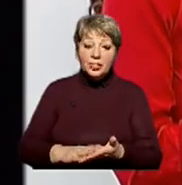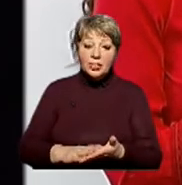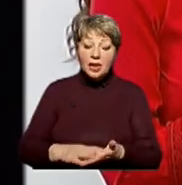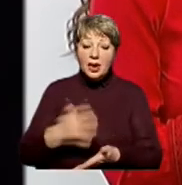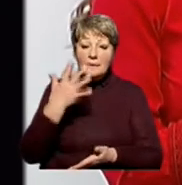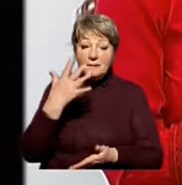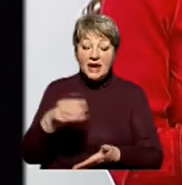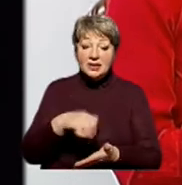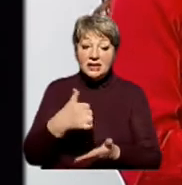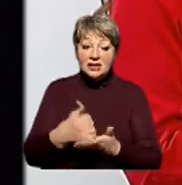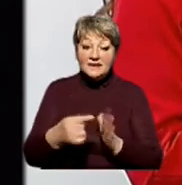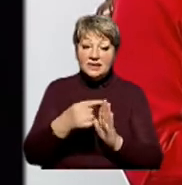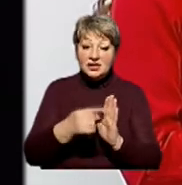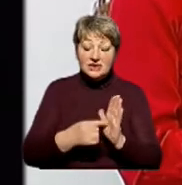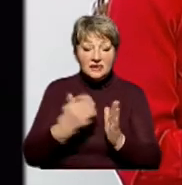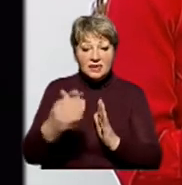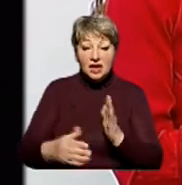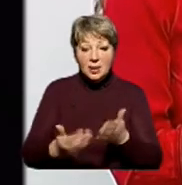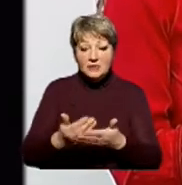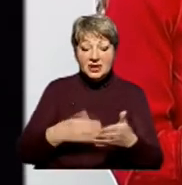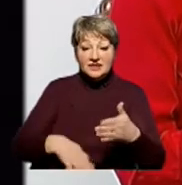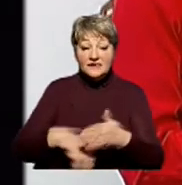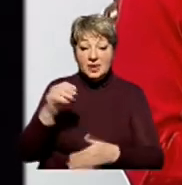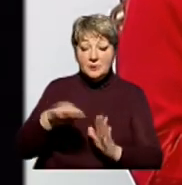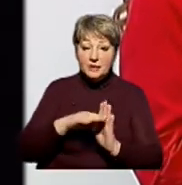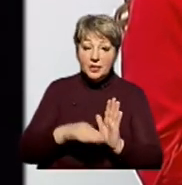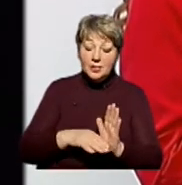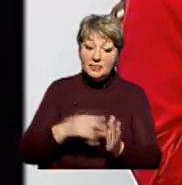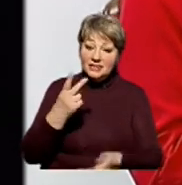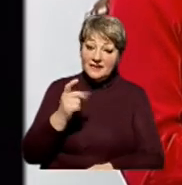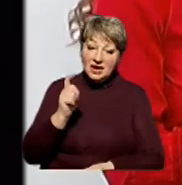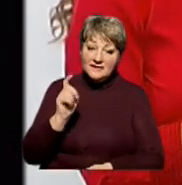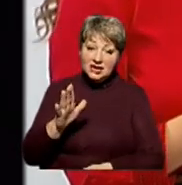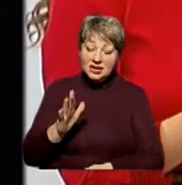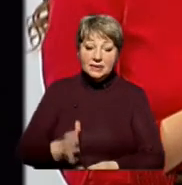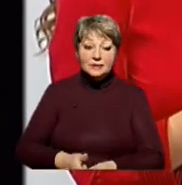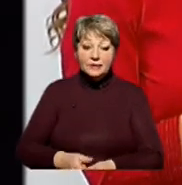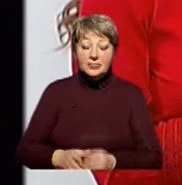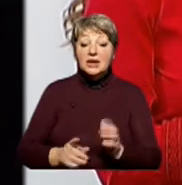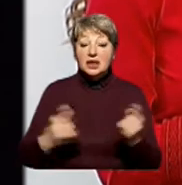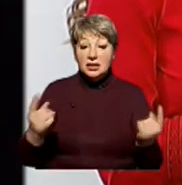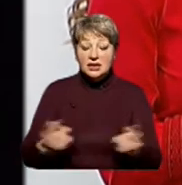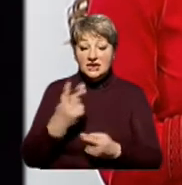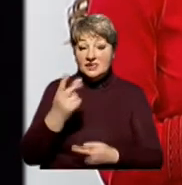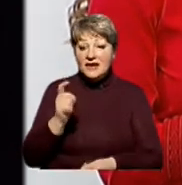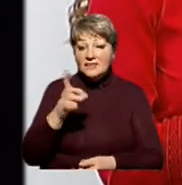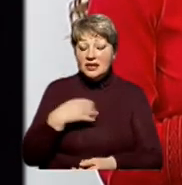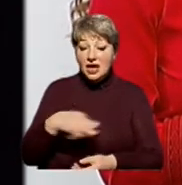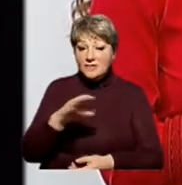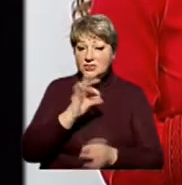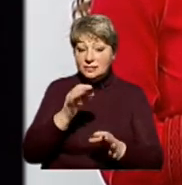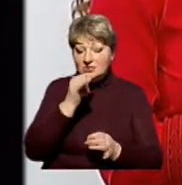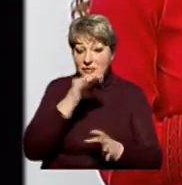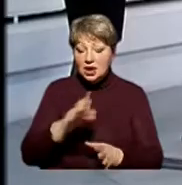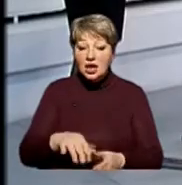головних пунктів вашої передвиборчої програми. На це маєте рівно дві хвилини. Звичайно, що за дві хвилини я все не розкажу,